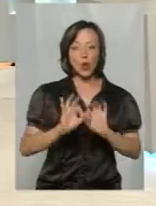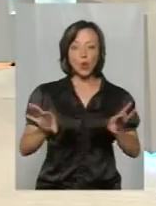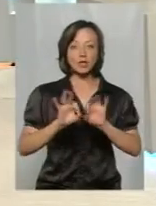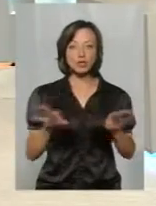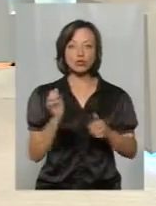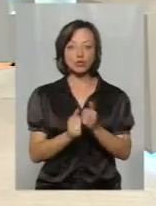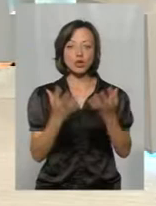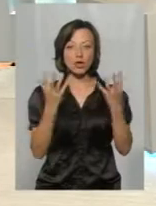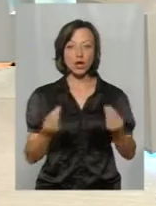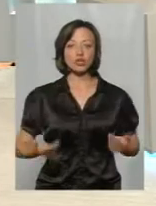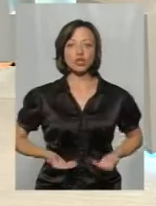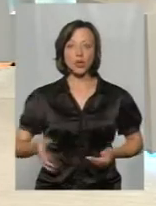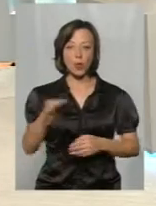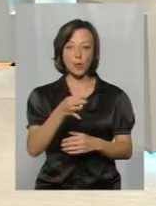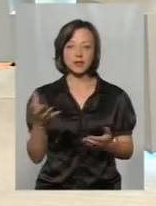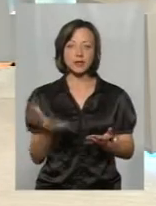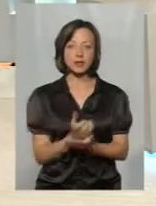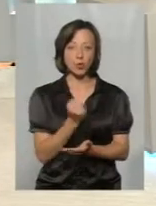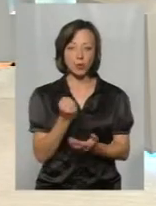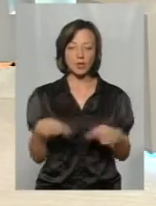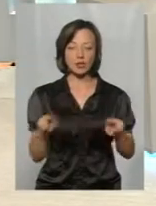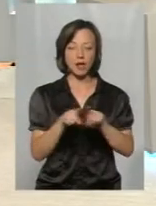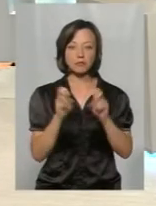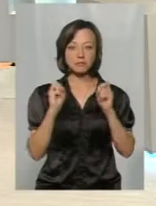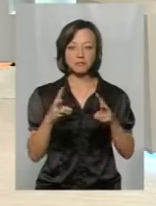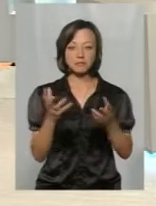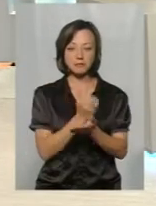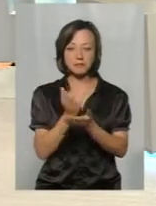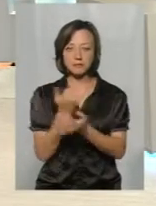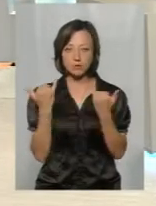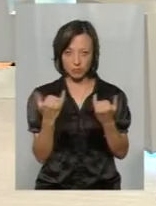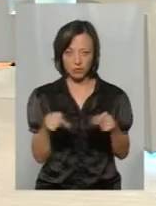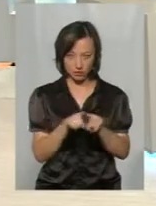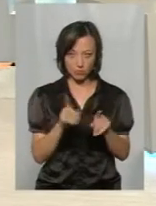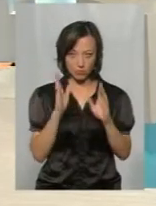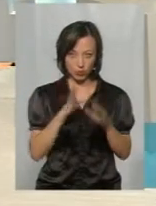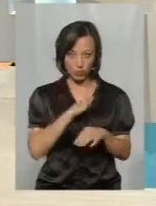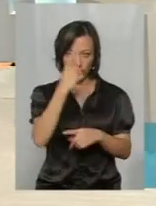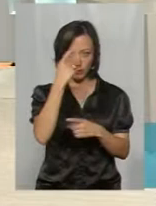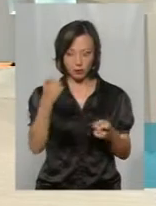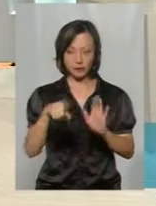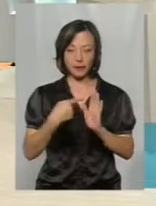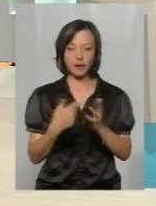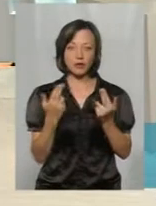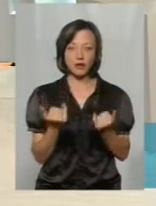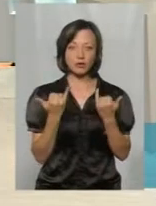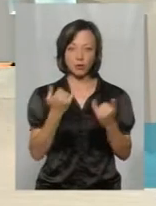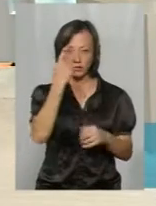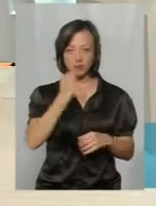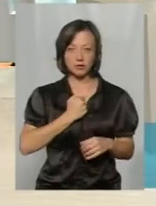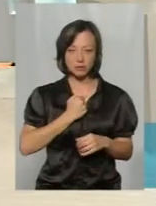щодня жителі області знаходять такі небезпечні знахідки. Сьогодні теж були повідомлення? Так, звичайно. Сьогодні надійшло